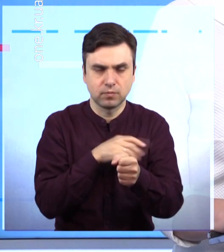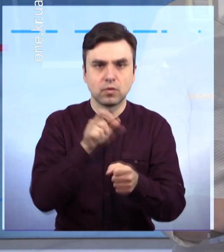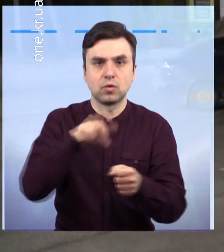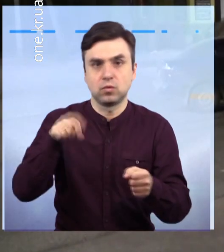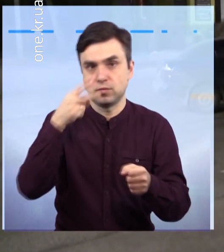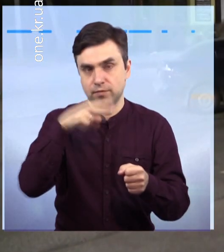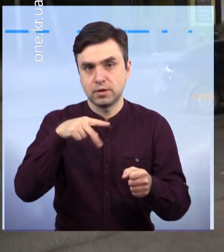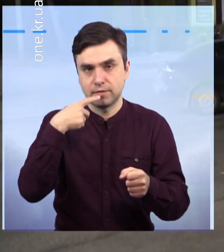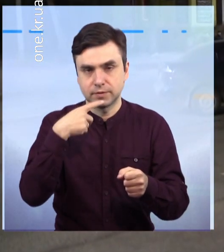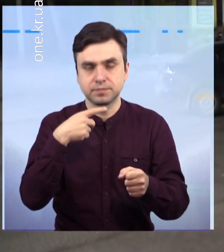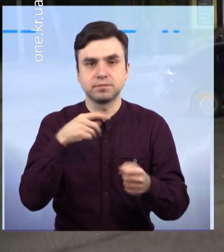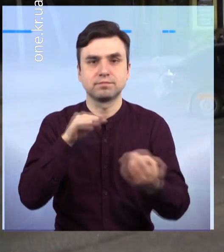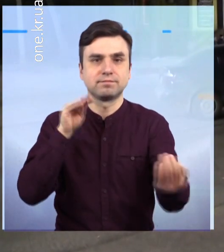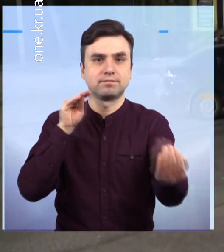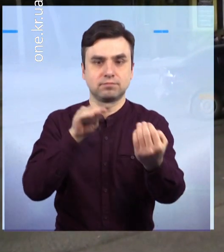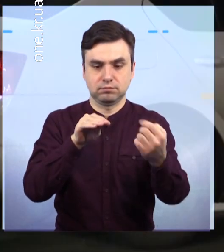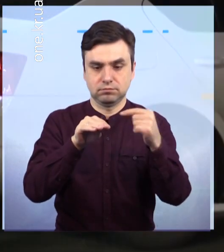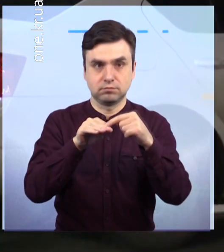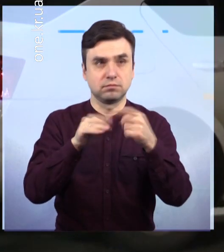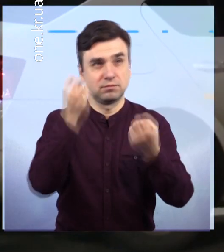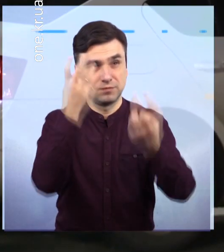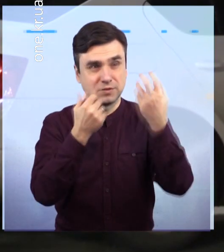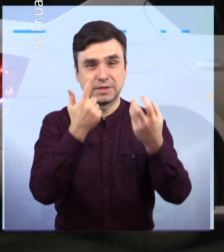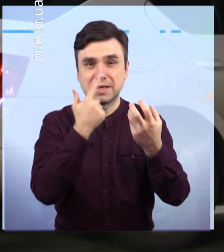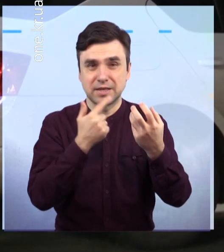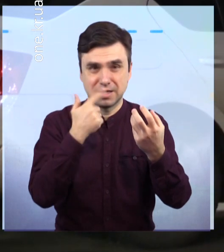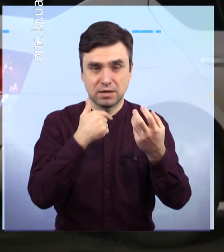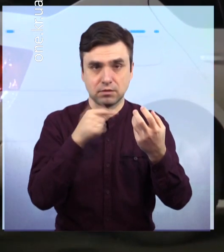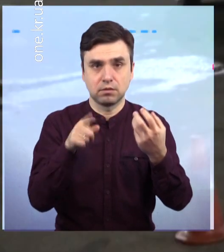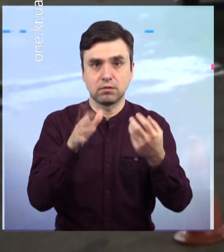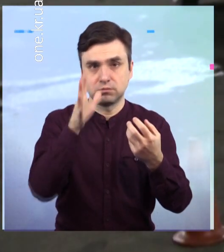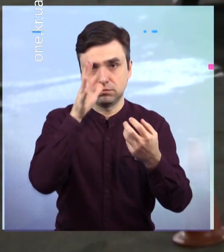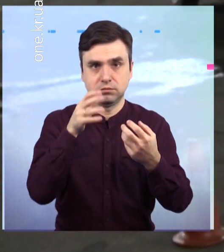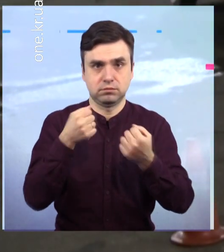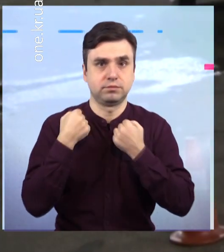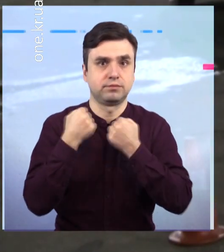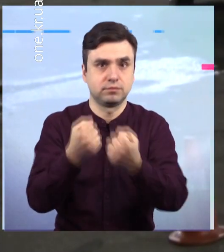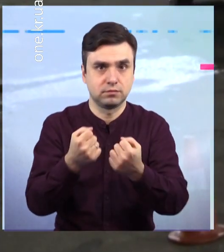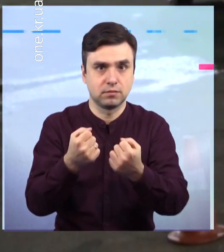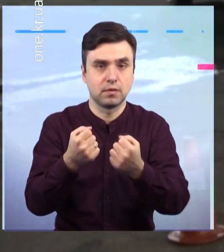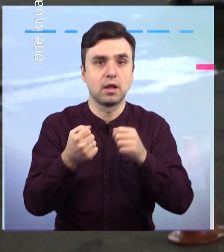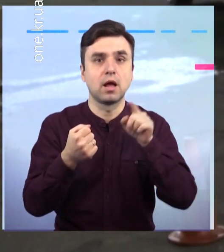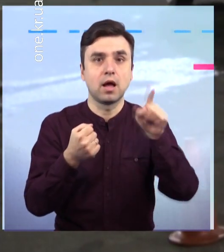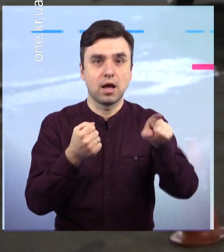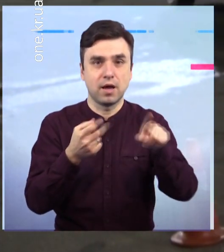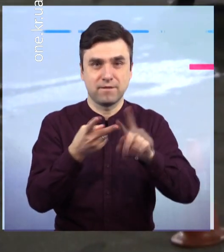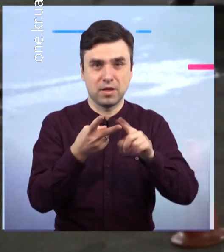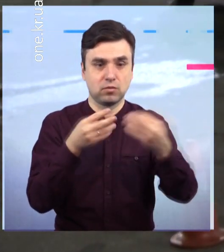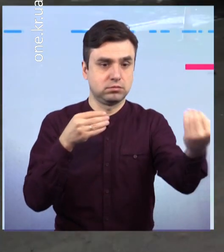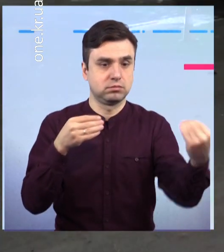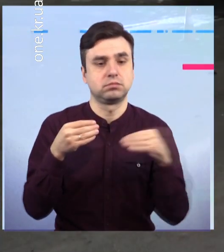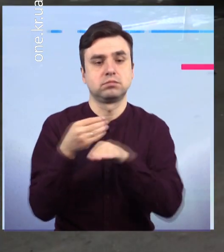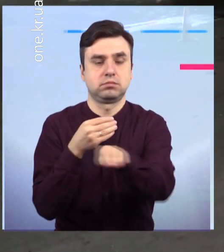Део Ланос рухався з 95-го кварталу, а «Шкода» назустріч йому з автовокзалу. На перехресті з вулицею